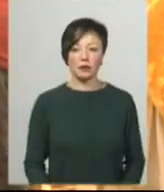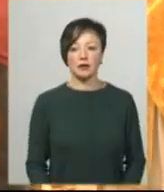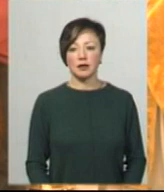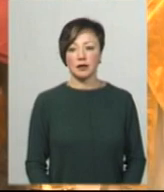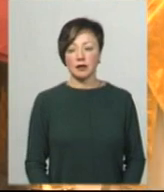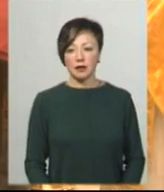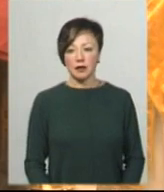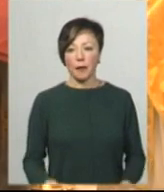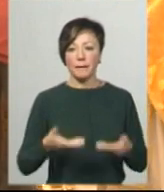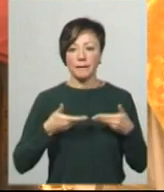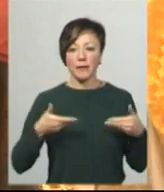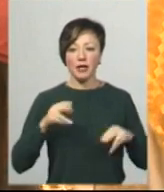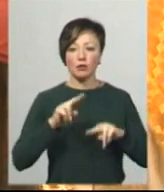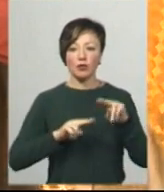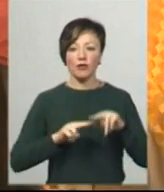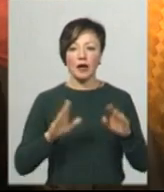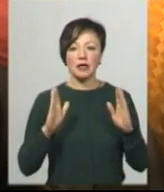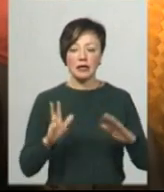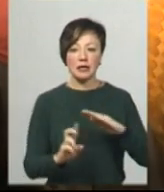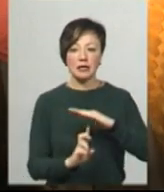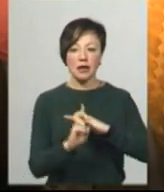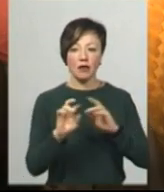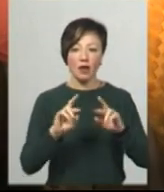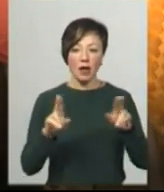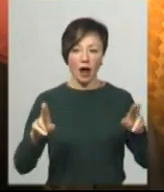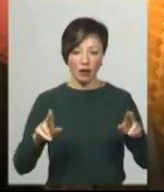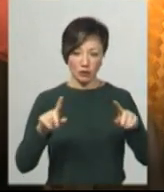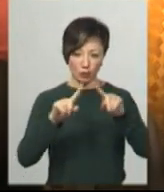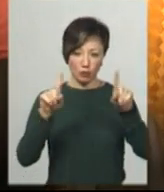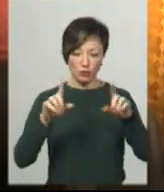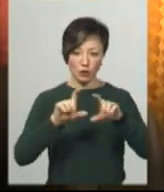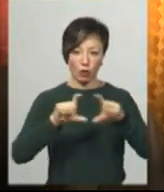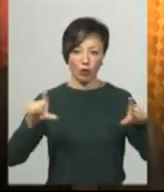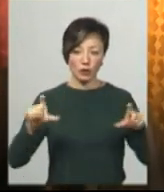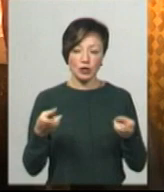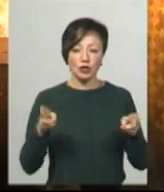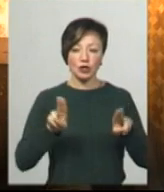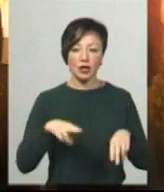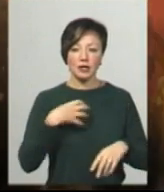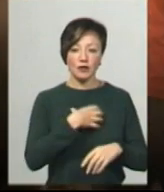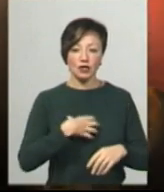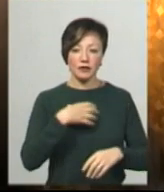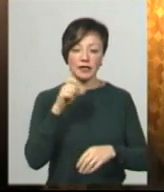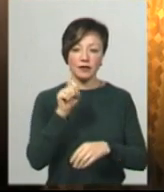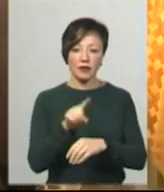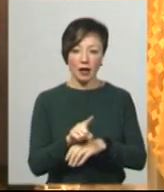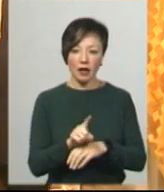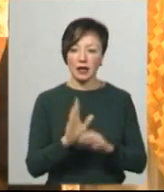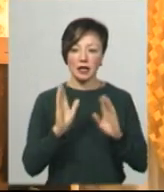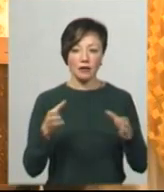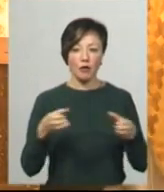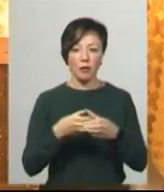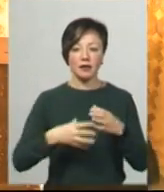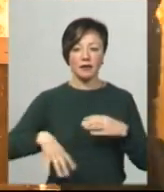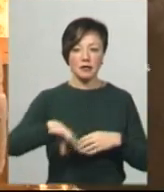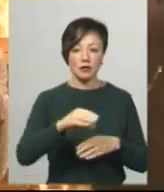Ми збудували поки що тільки церкву як споруду. Залишається ще важливе завдання, і не тільки в священника, не тільки в громади,